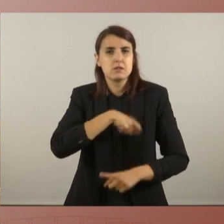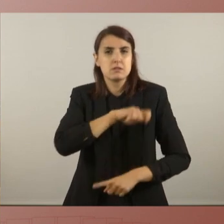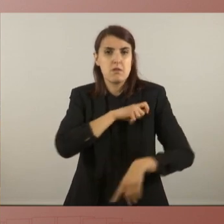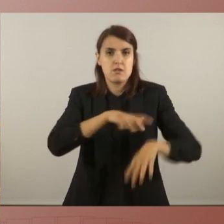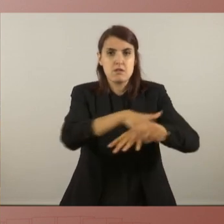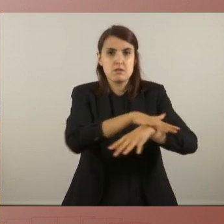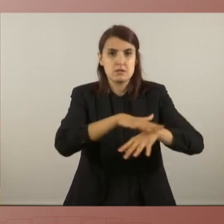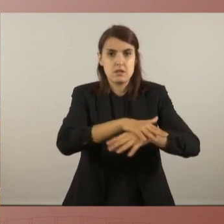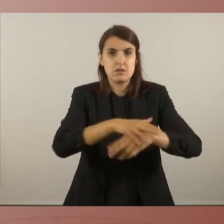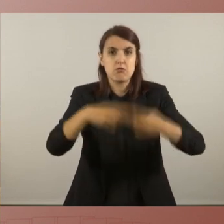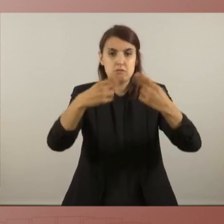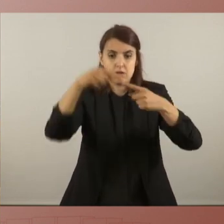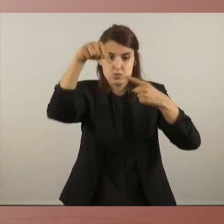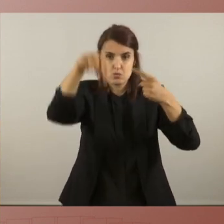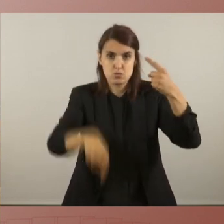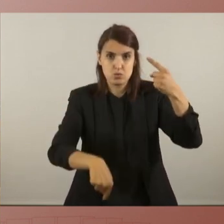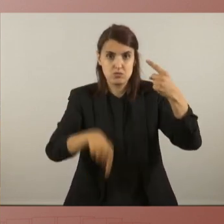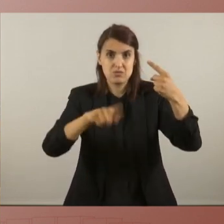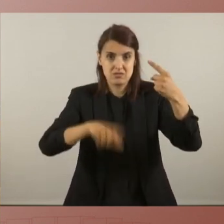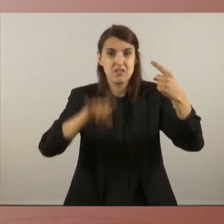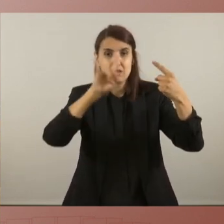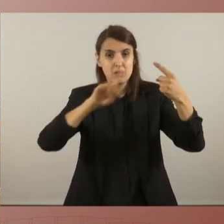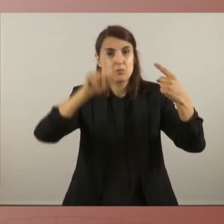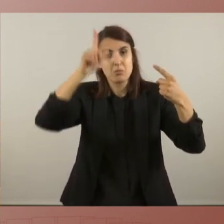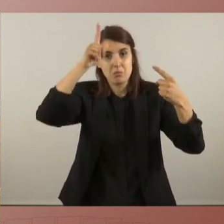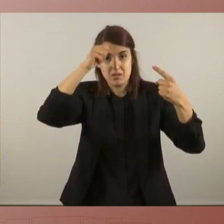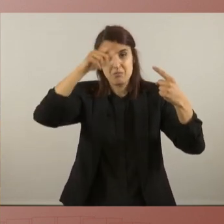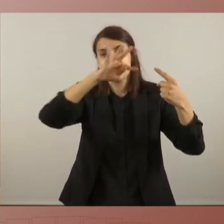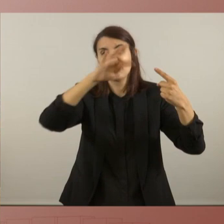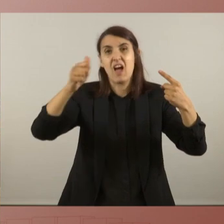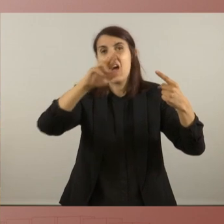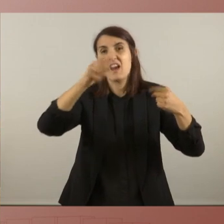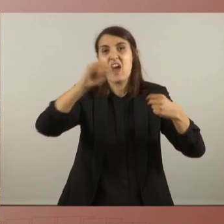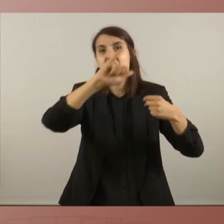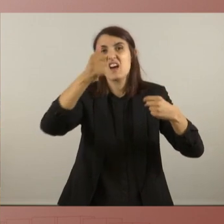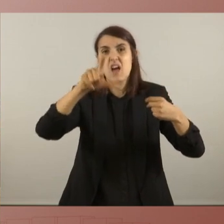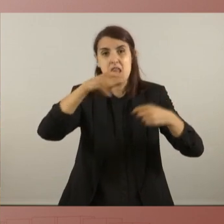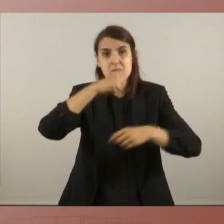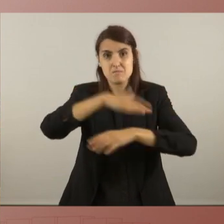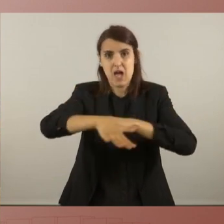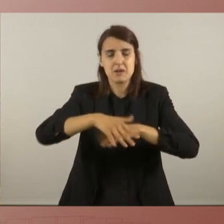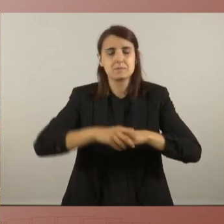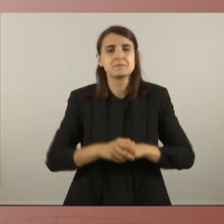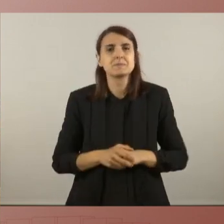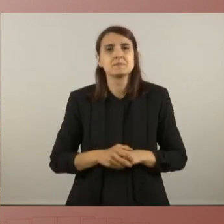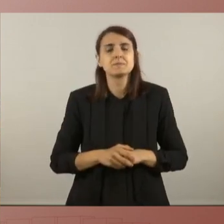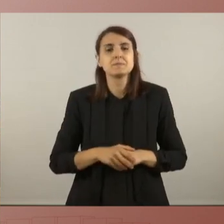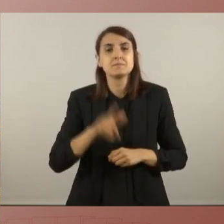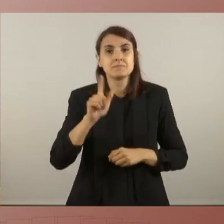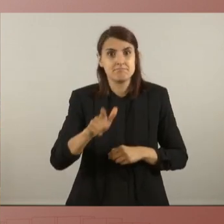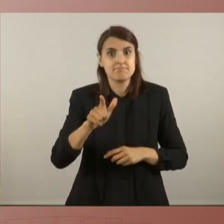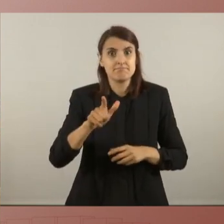la frontera sud aquests dies, a Ceuta i al Tarajal concretament. La militarització de les